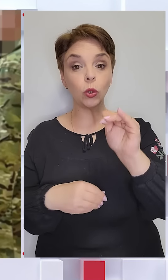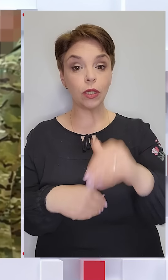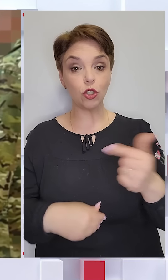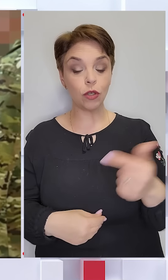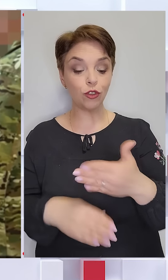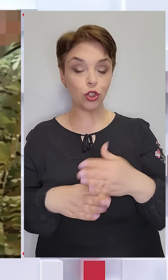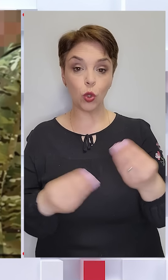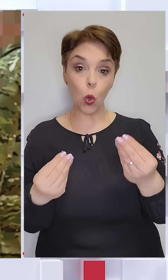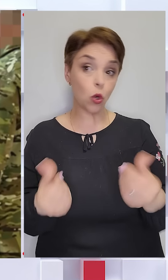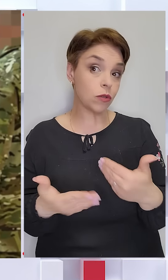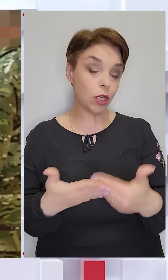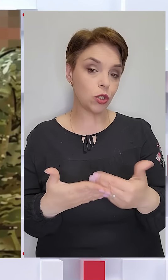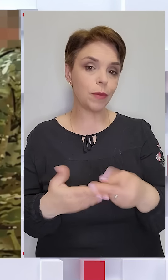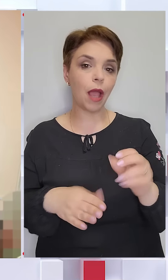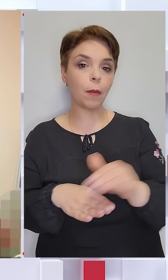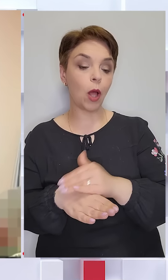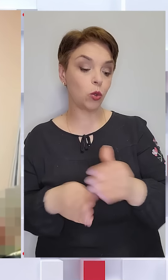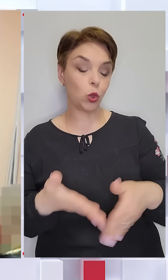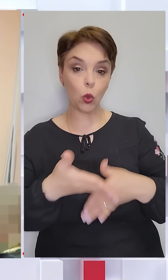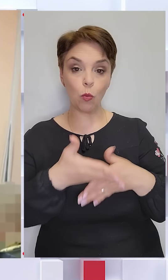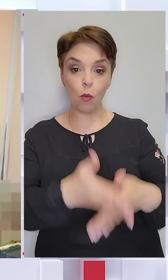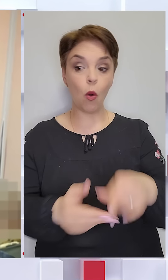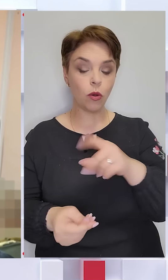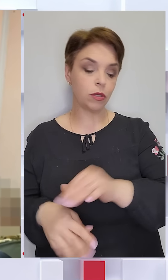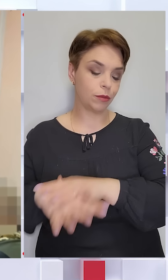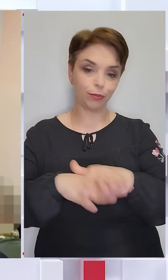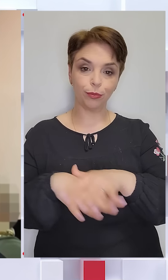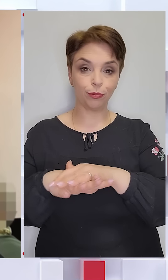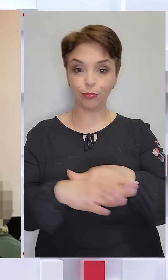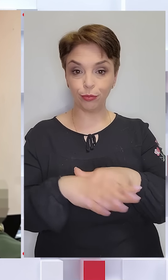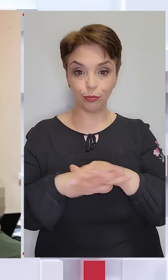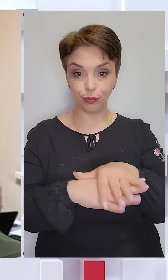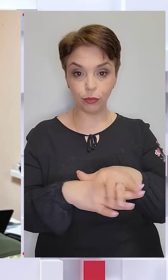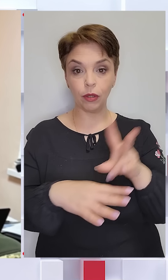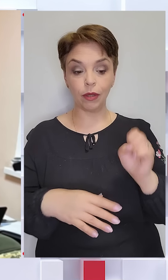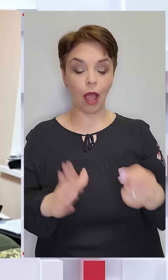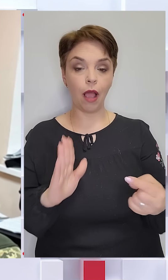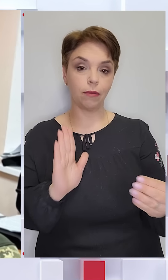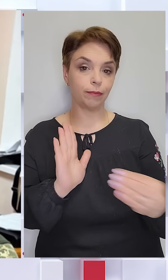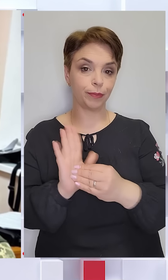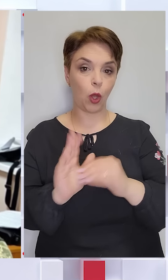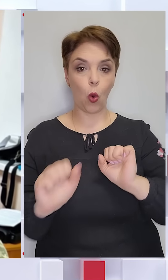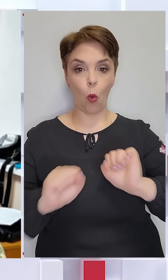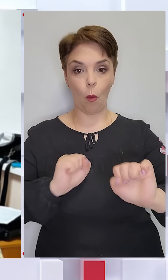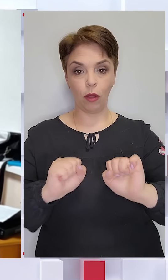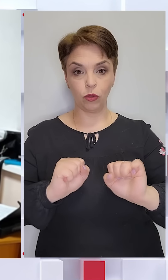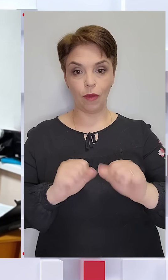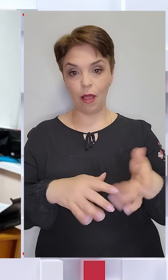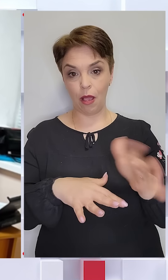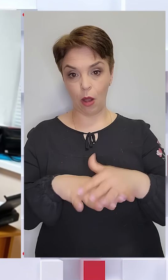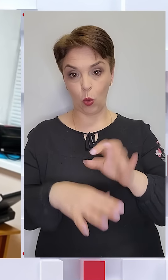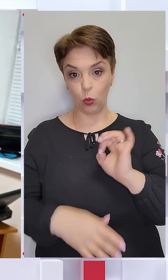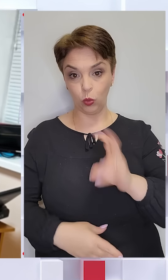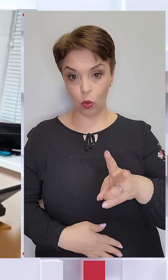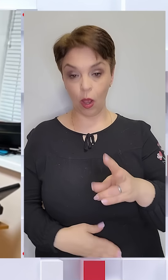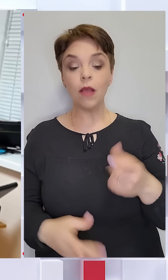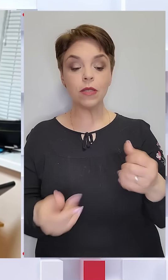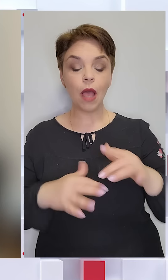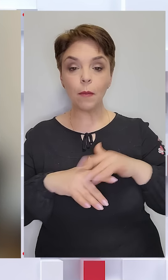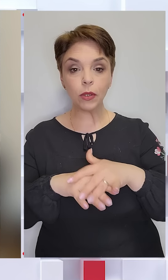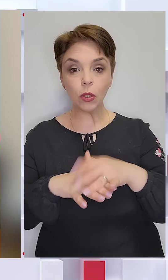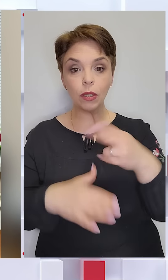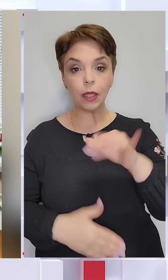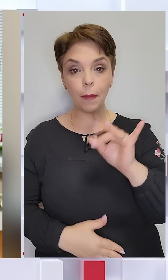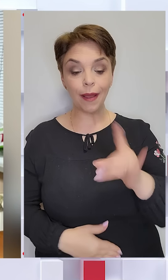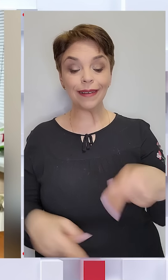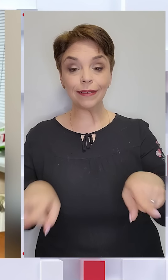Частину коштів, начебто, як благодійну допомогу, ті переказували на вказаний командуванням рахунок. За підрахунками